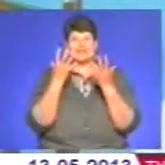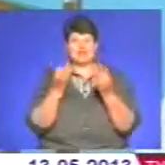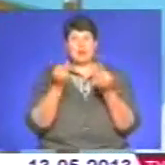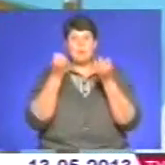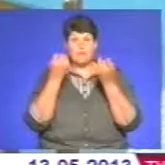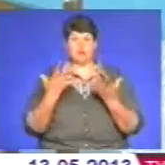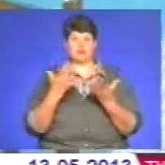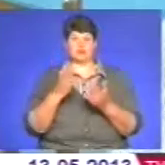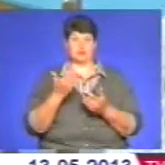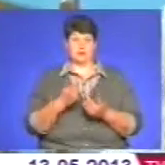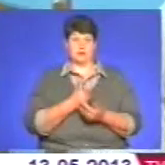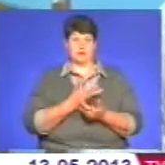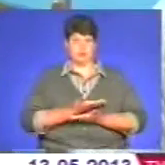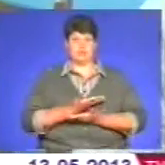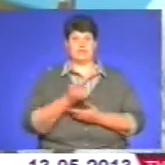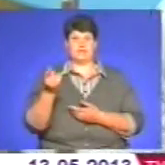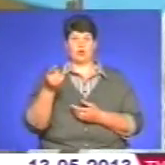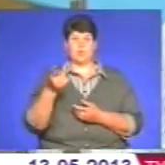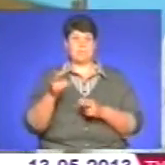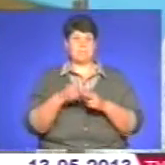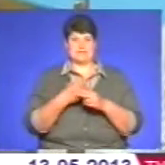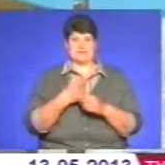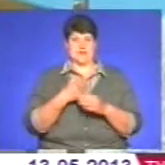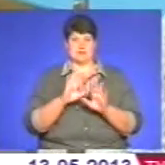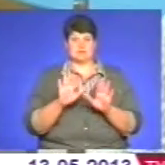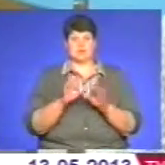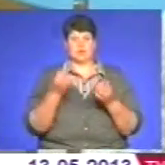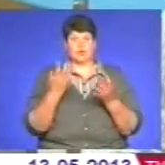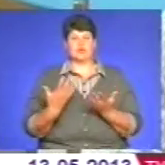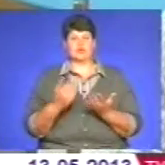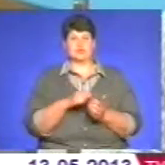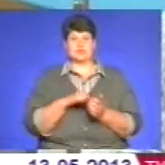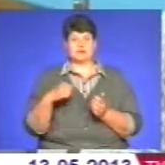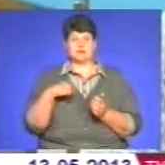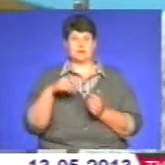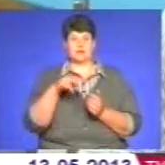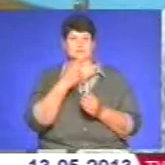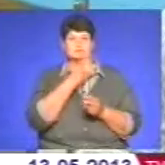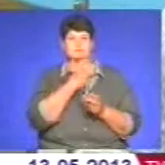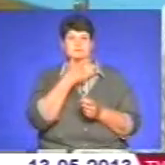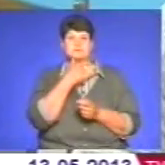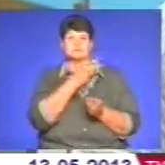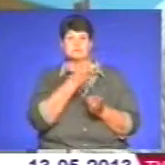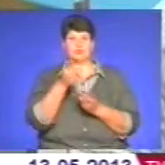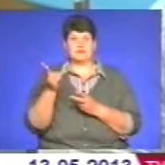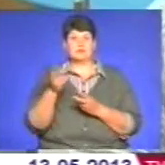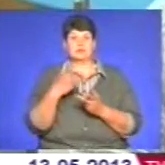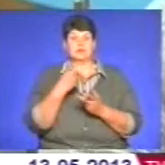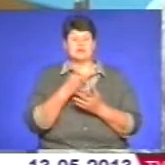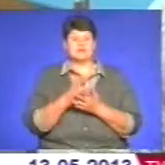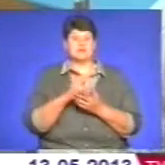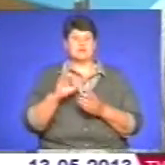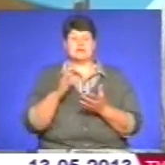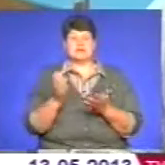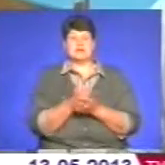побути у місті Тернополі. Тобто вони без нас, захотіли просто відпочити. І одразу скажу, що вони знайшли в Тернополі стільки друзів,